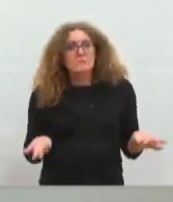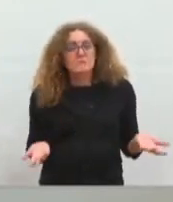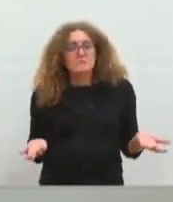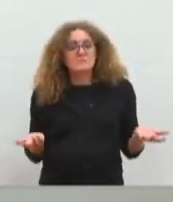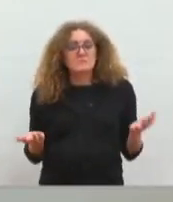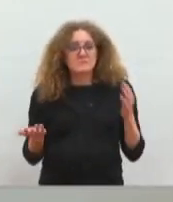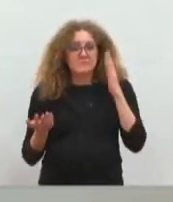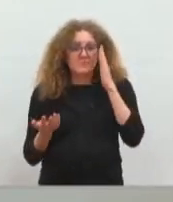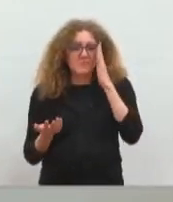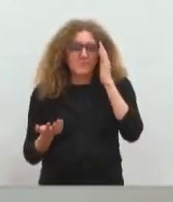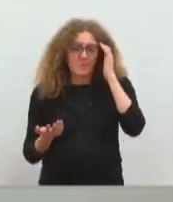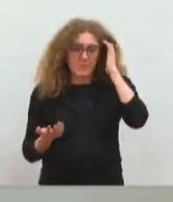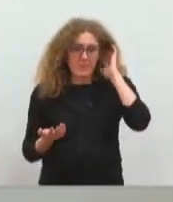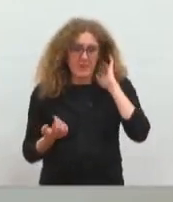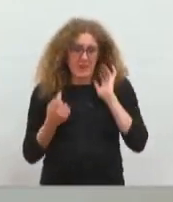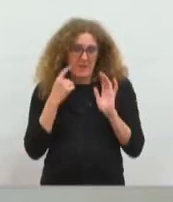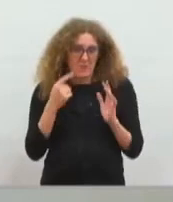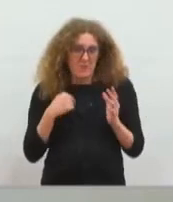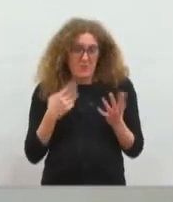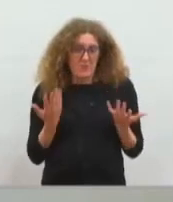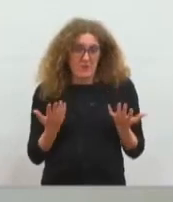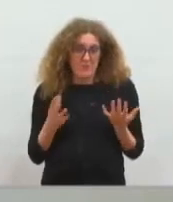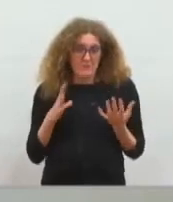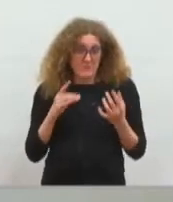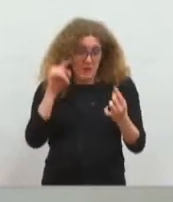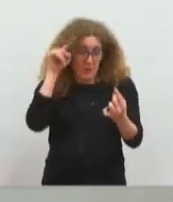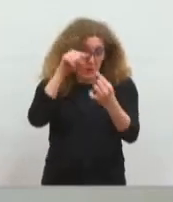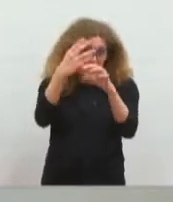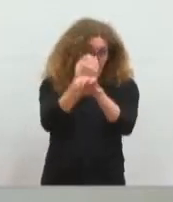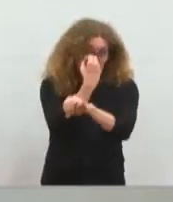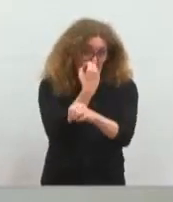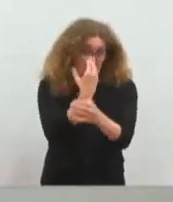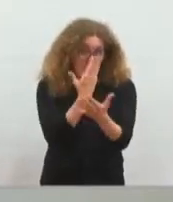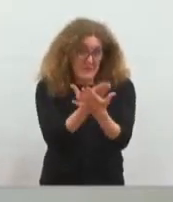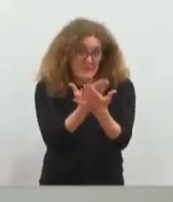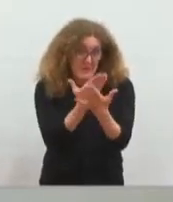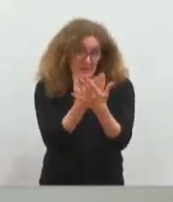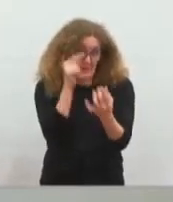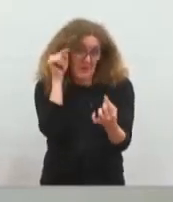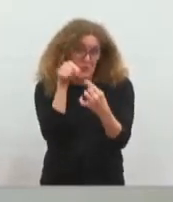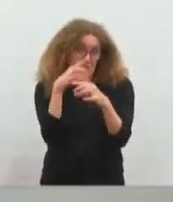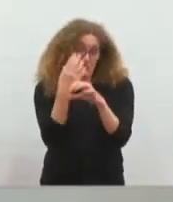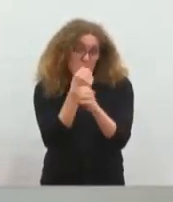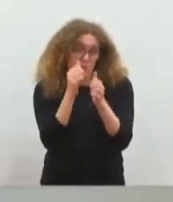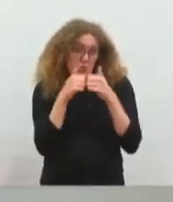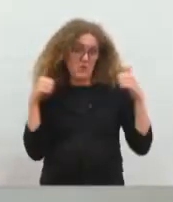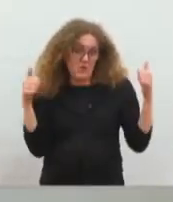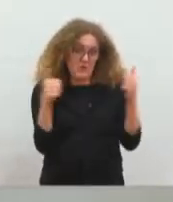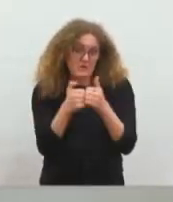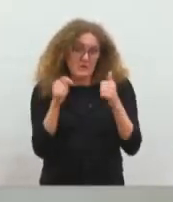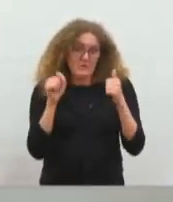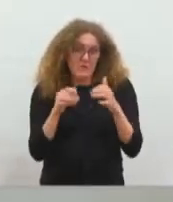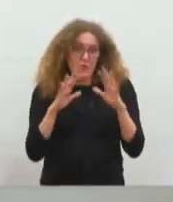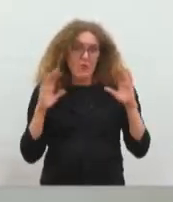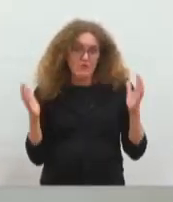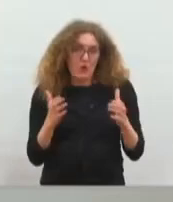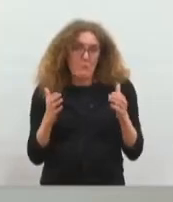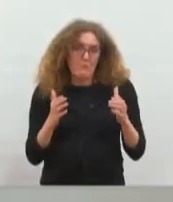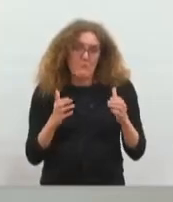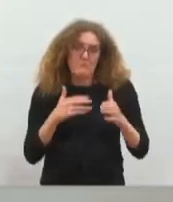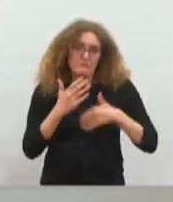les enjeux qui sont les nôtres, nous sommes face à une tâche collective et que nous devons la mener ensemble. Voilà, je vous remercie.